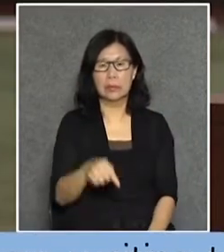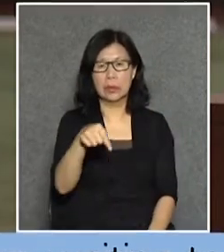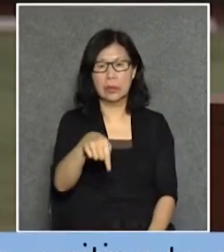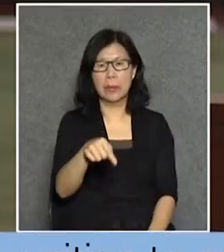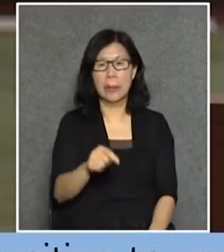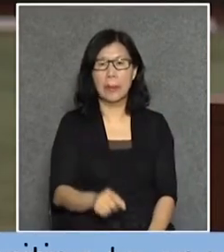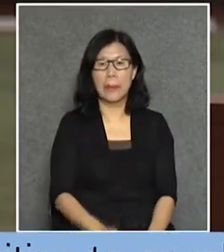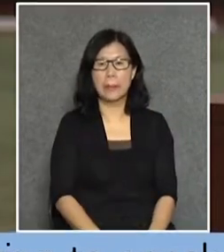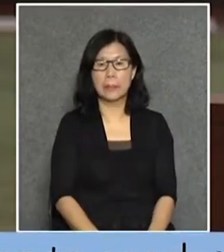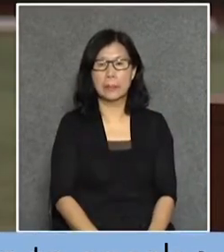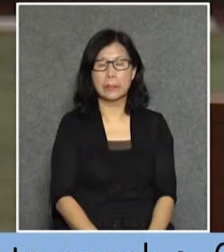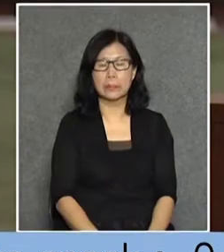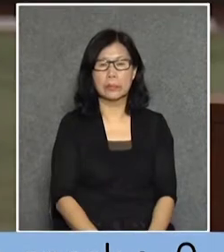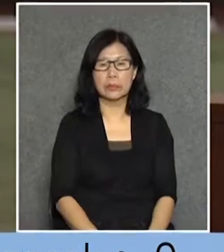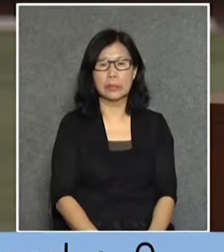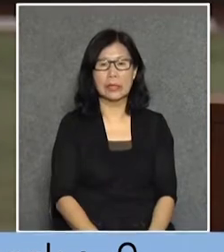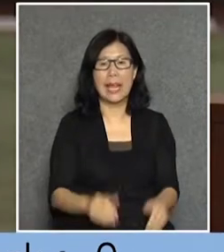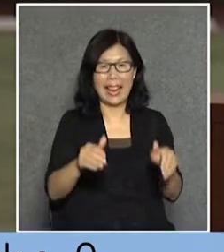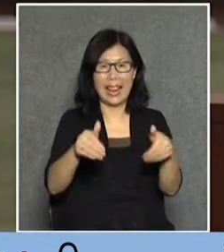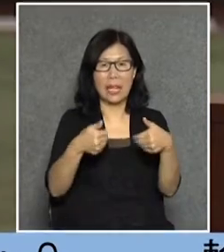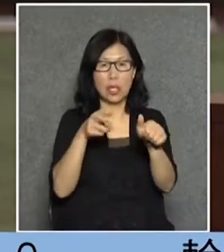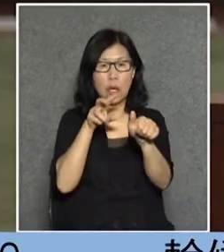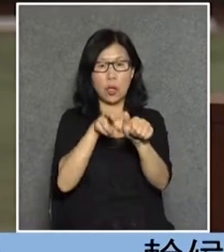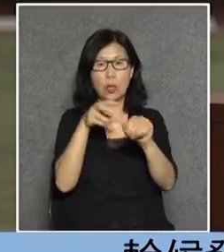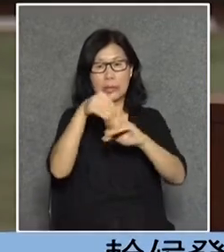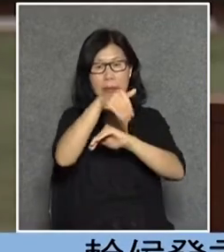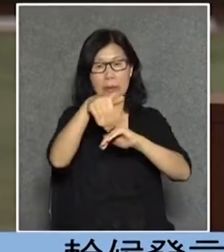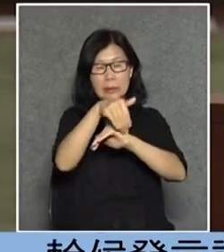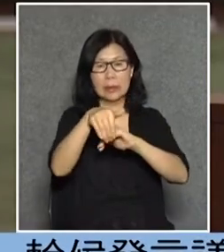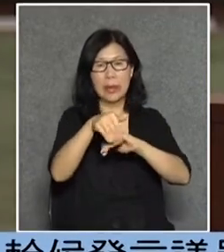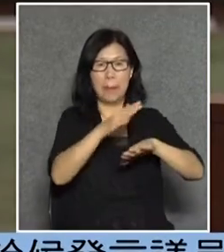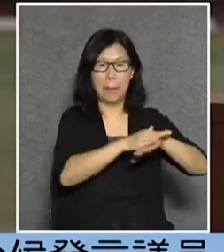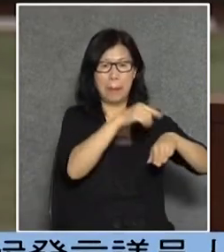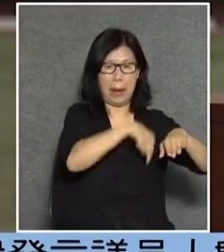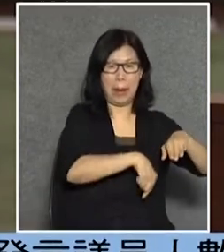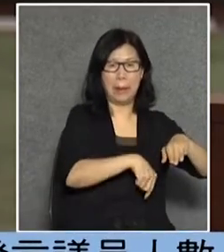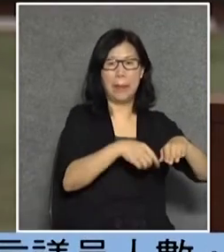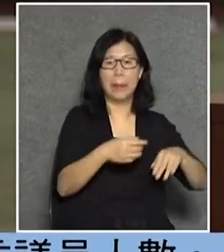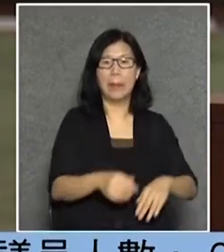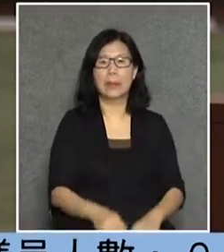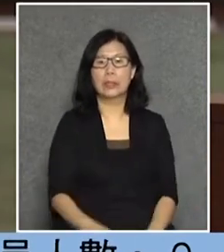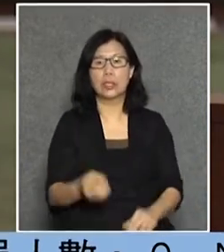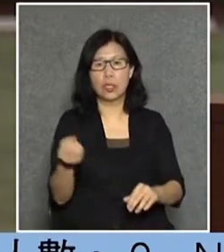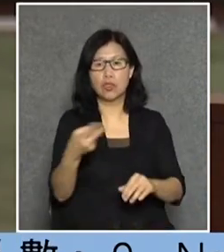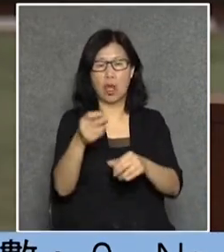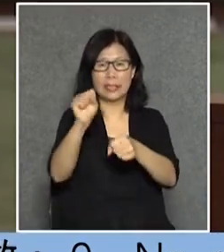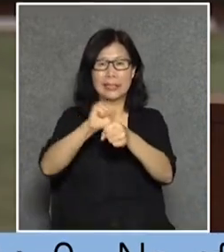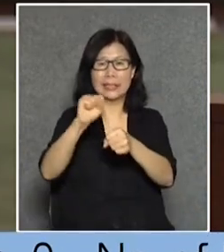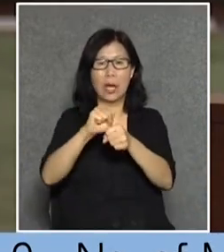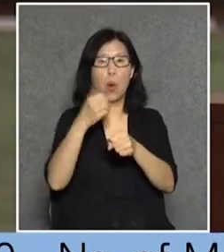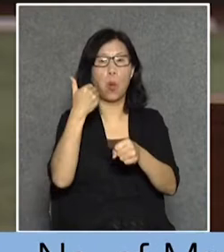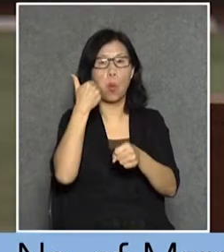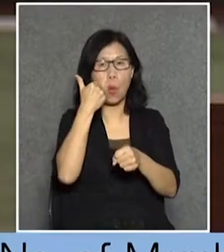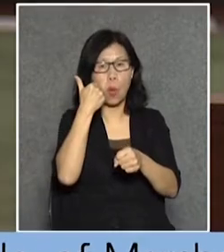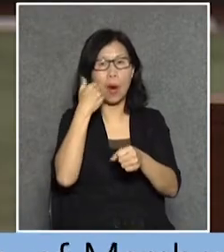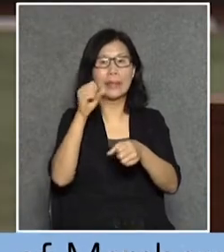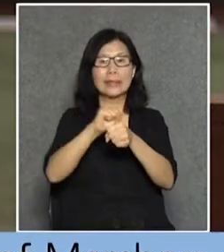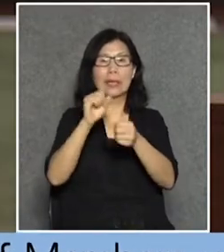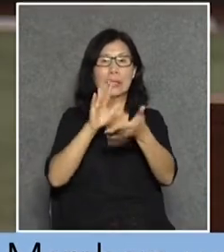所謂利潤管制計劃將他雪藏現在我們再加多些兵做多十年